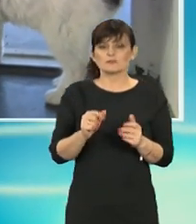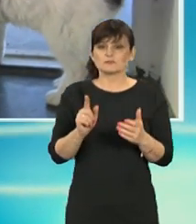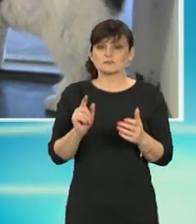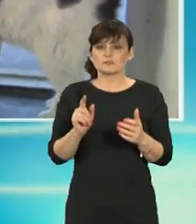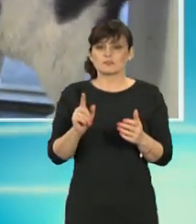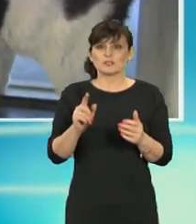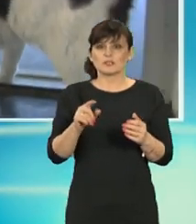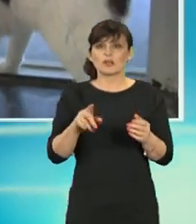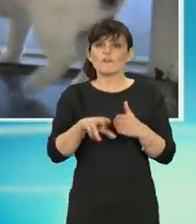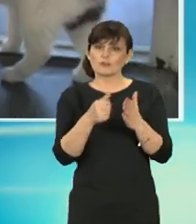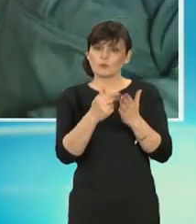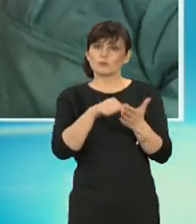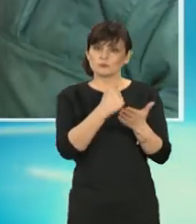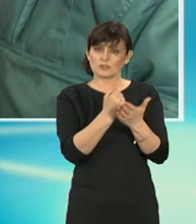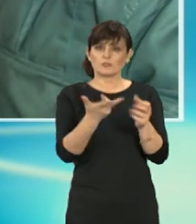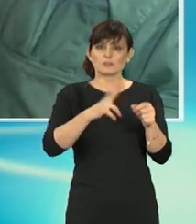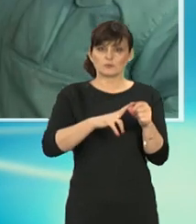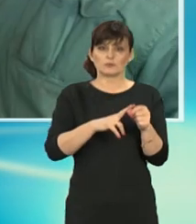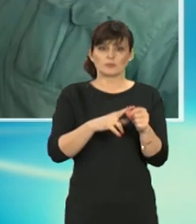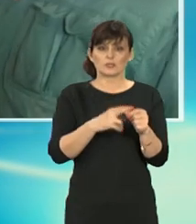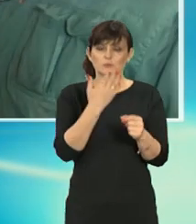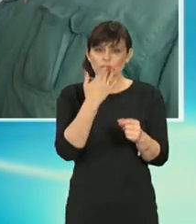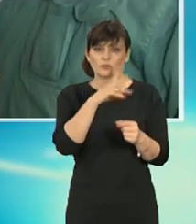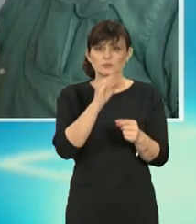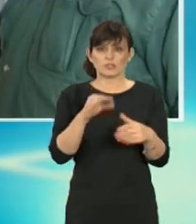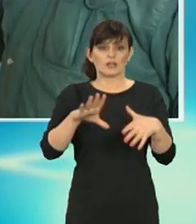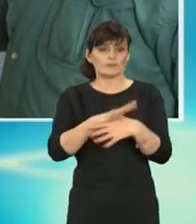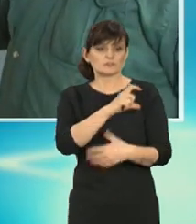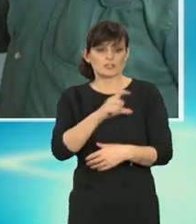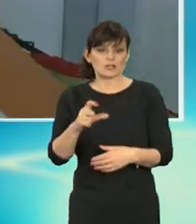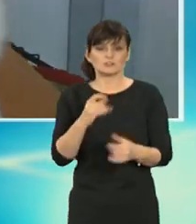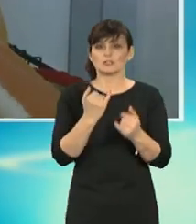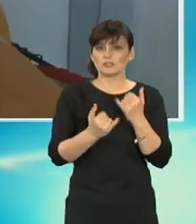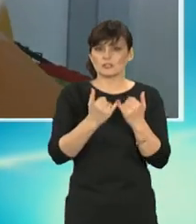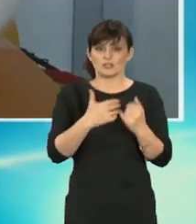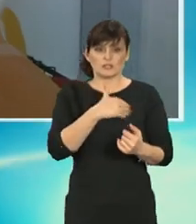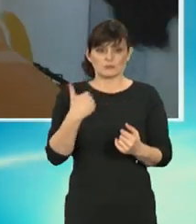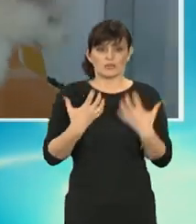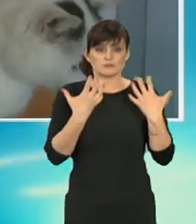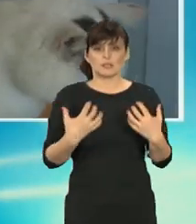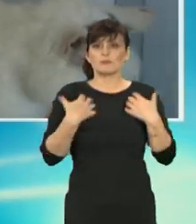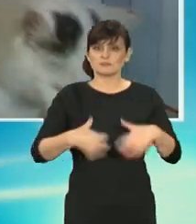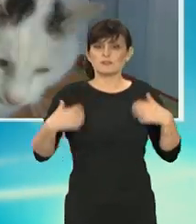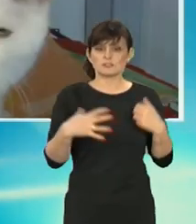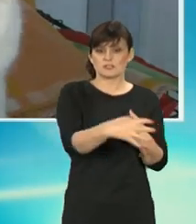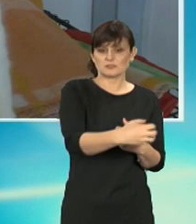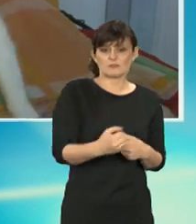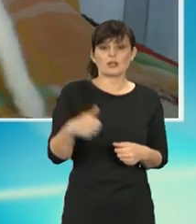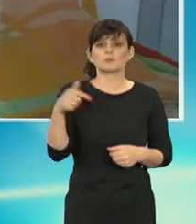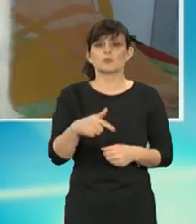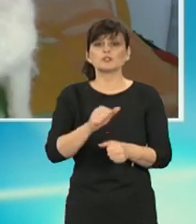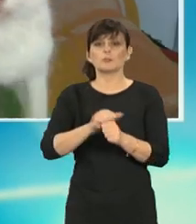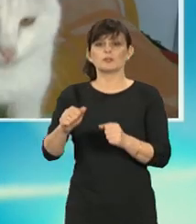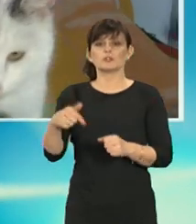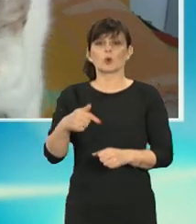według projektu, który zakładał, że w momencie, kiedy chcemy to zwierzę odebrać, musi być